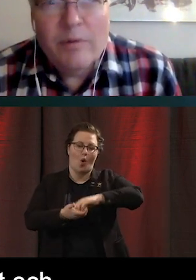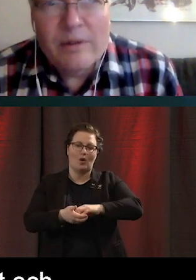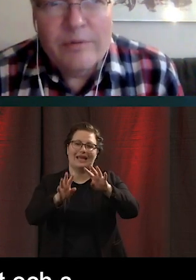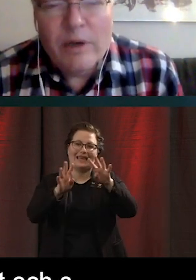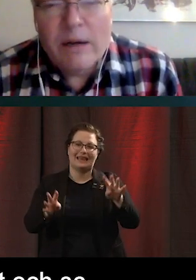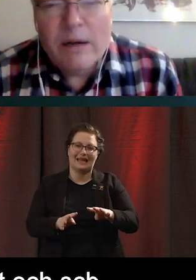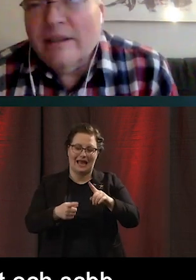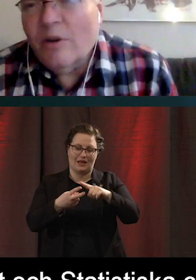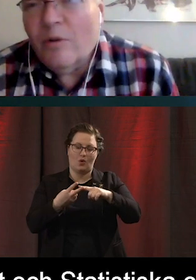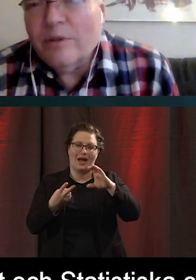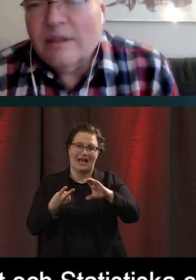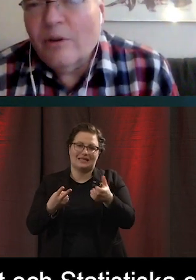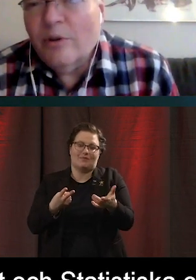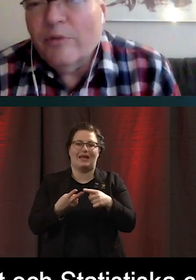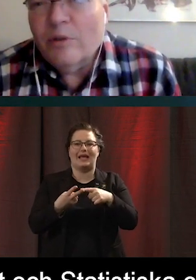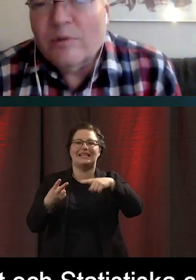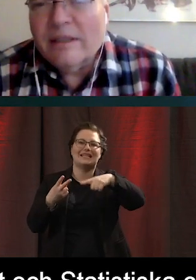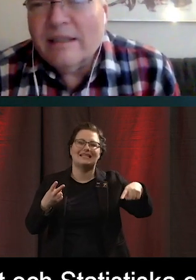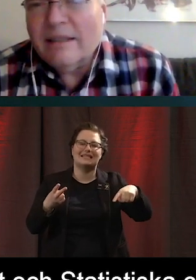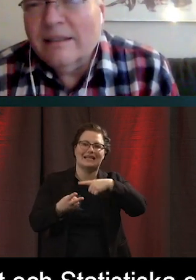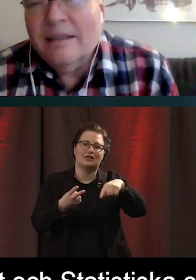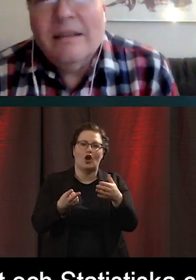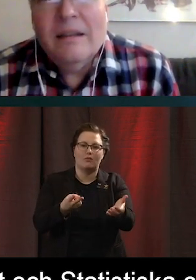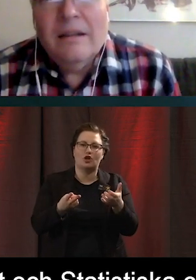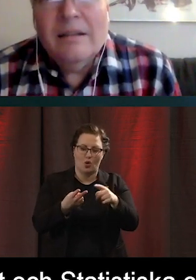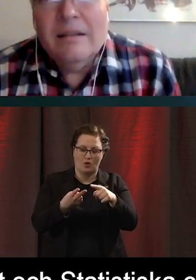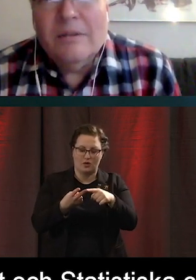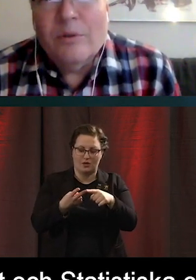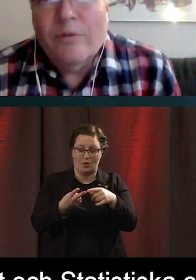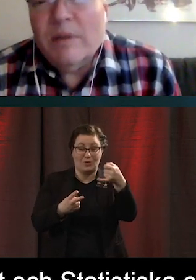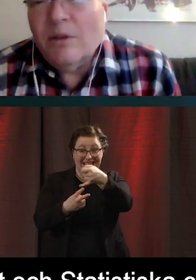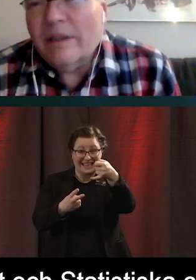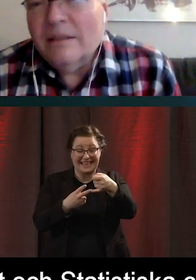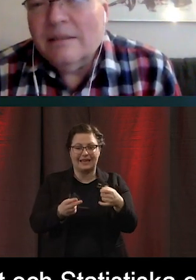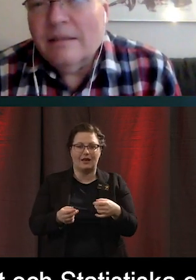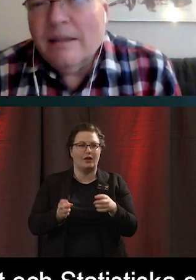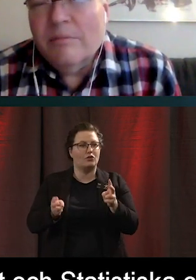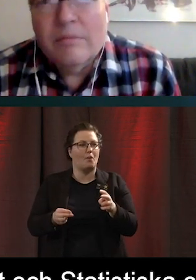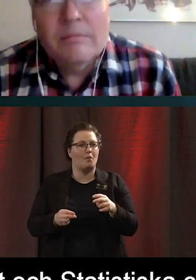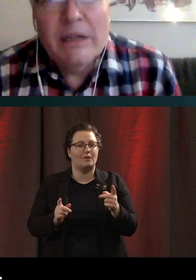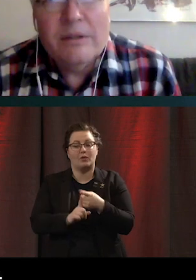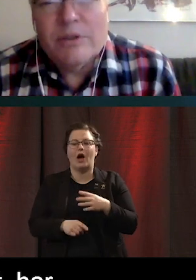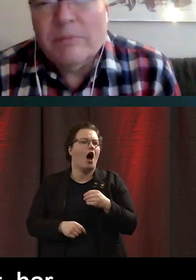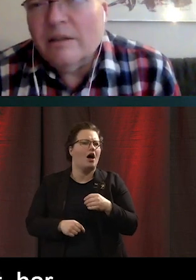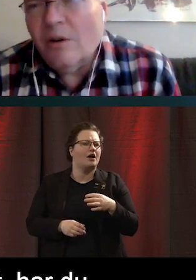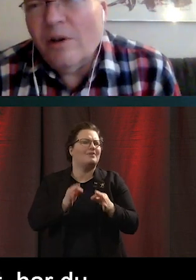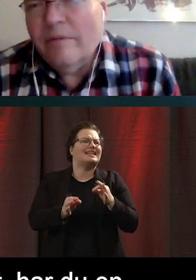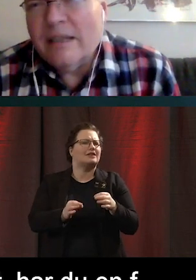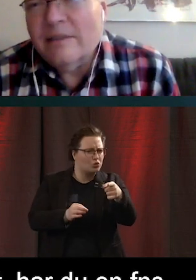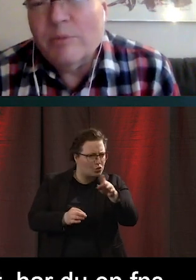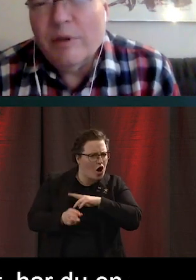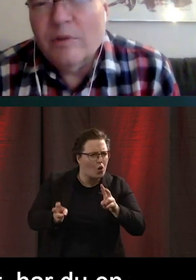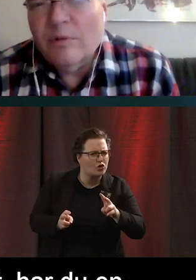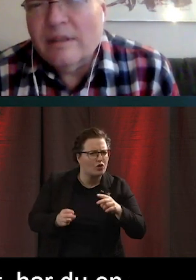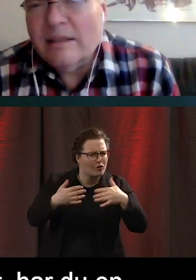sådant urval så frågar man sen, ja just det, har du någon funktionsnedsättning? Och då får man tag i människor som kanske har